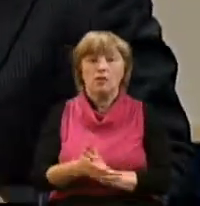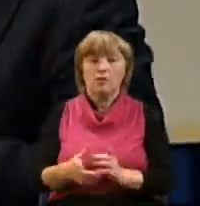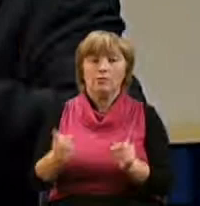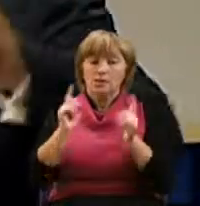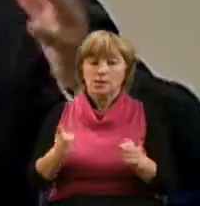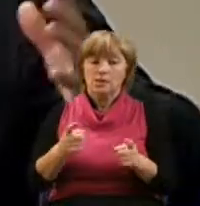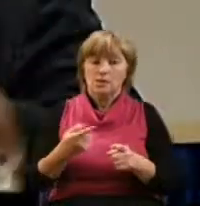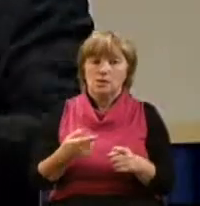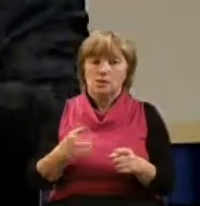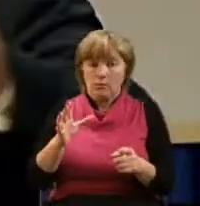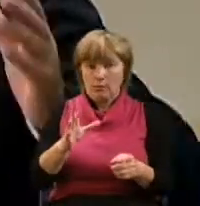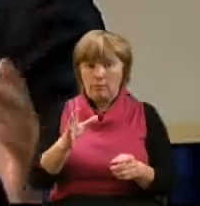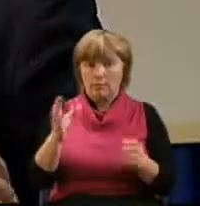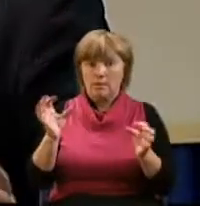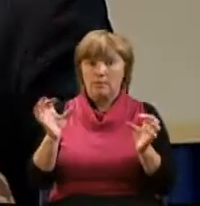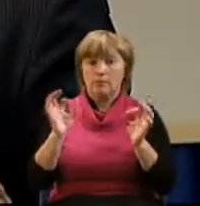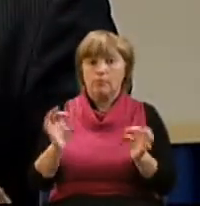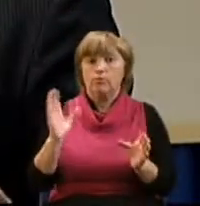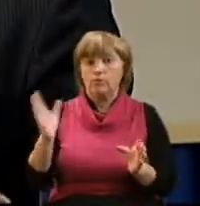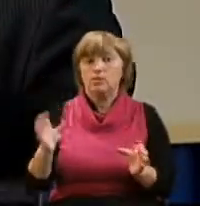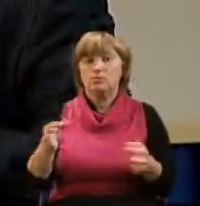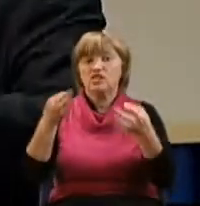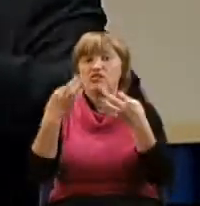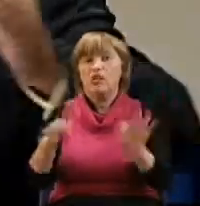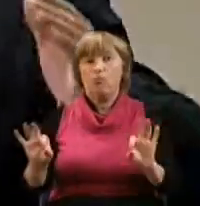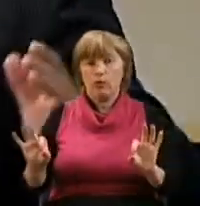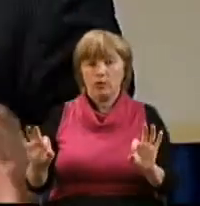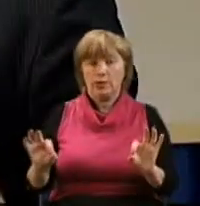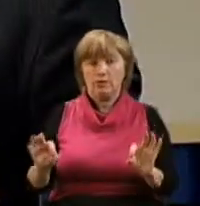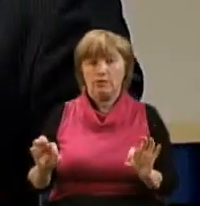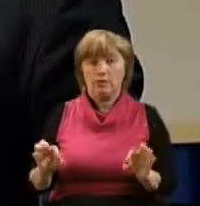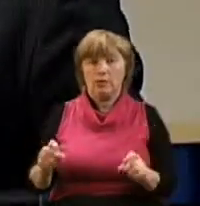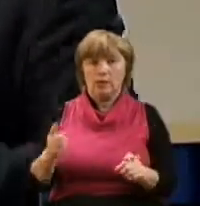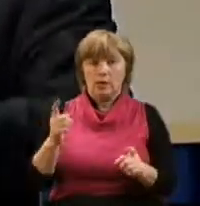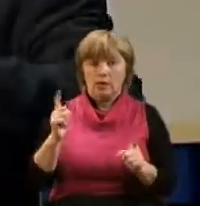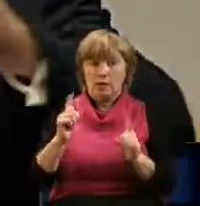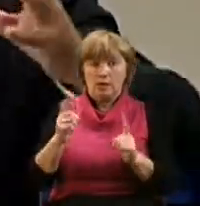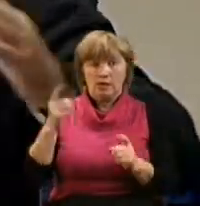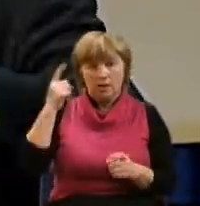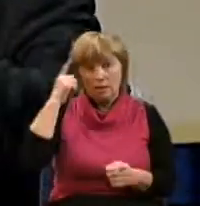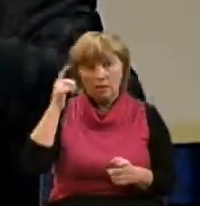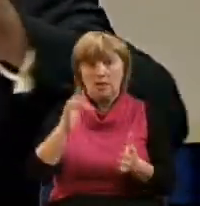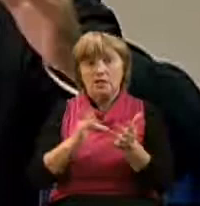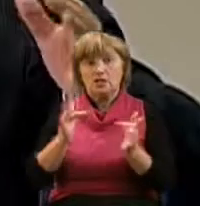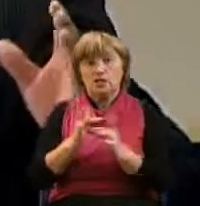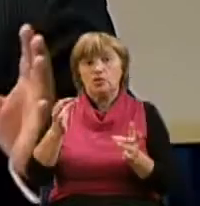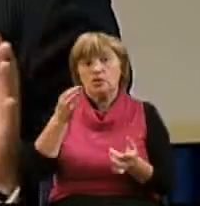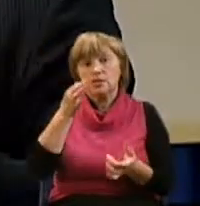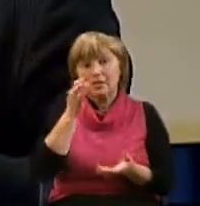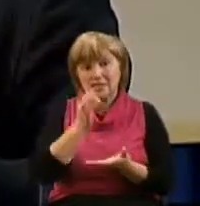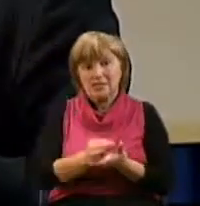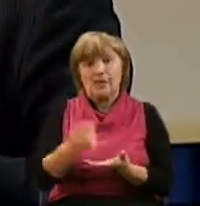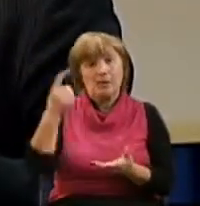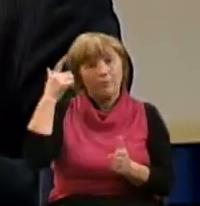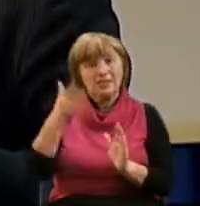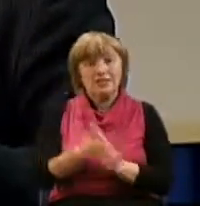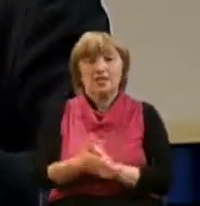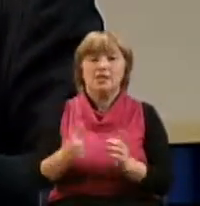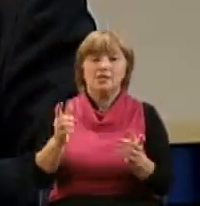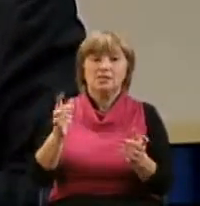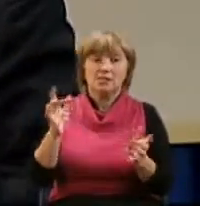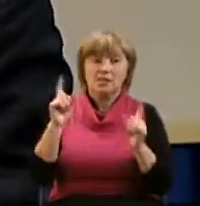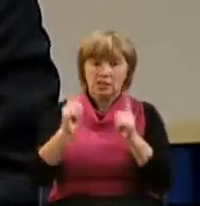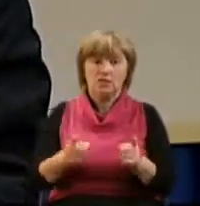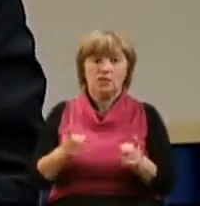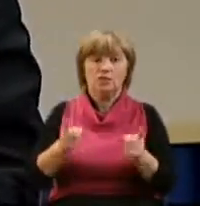путь к свободе, духовной свободе. Познайте истину, и истина сделает вас свободными. И